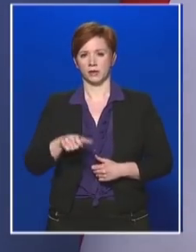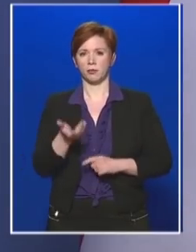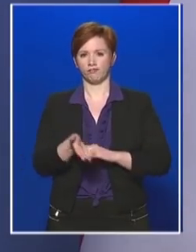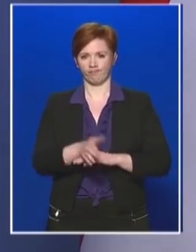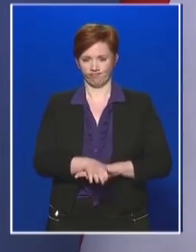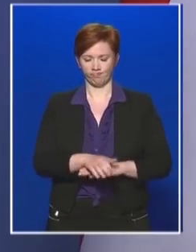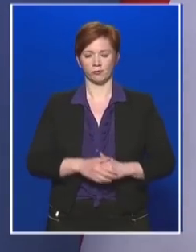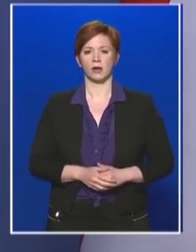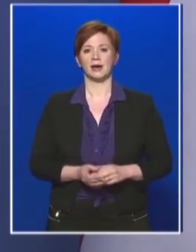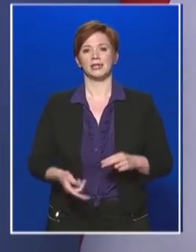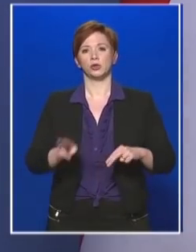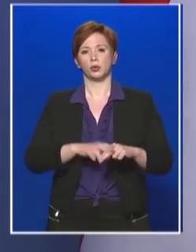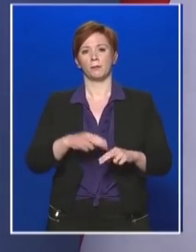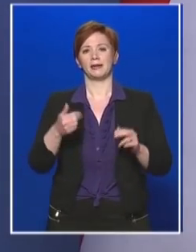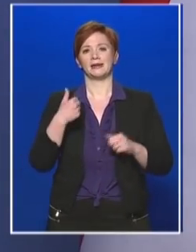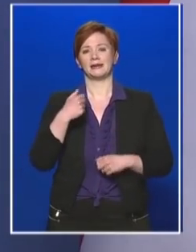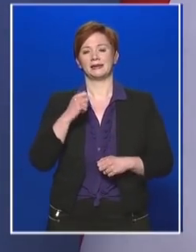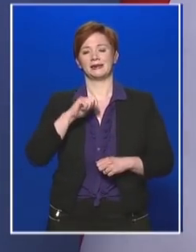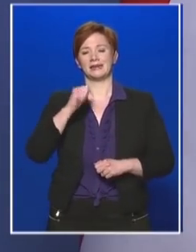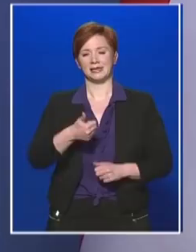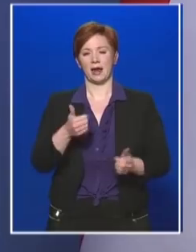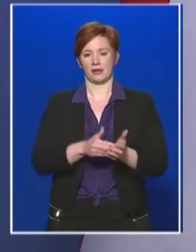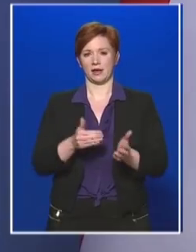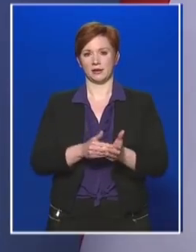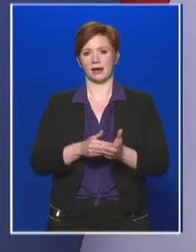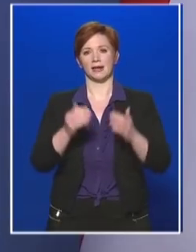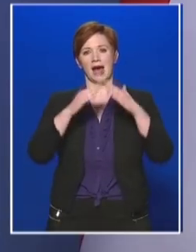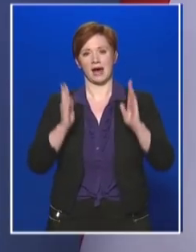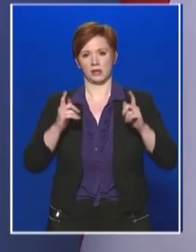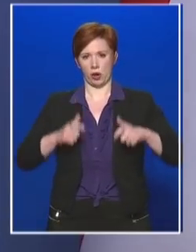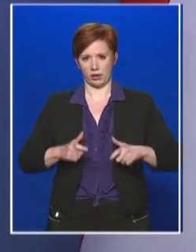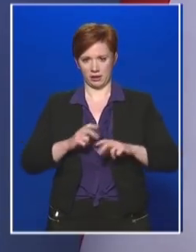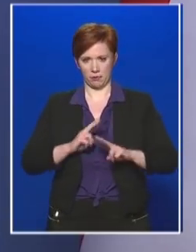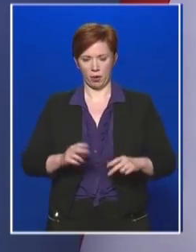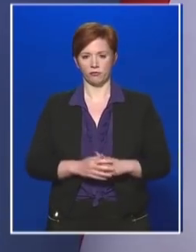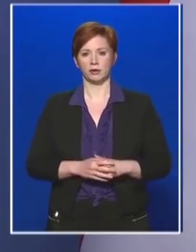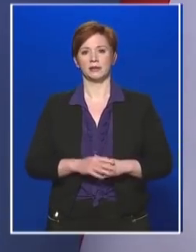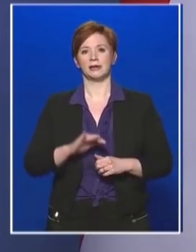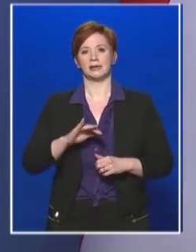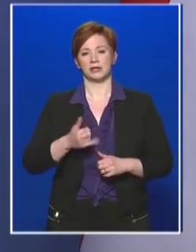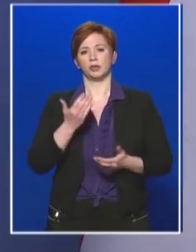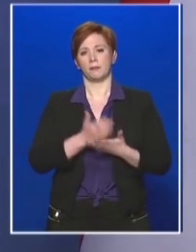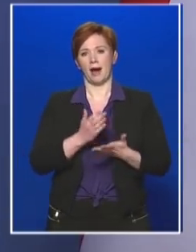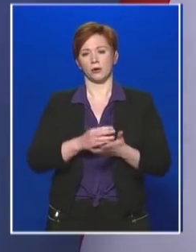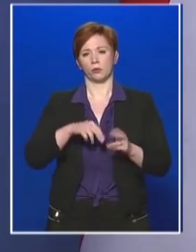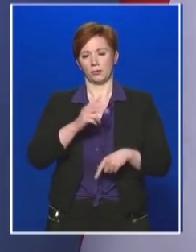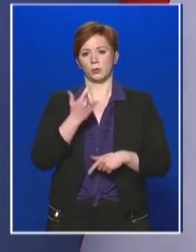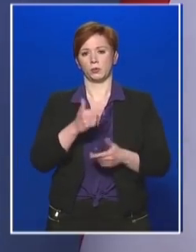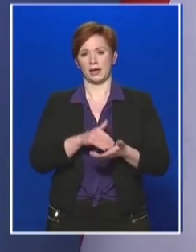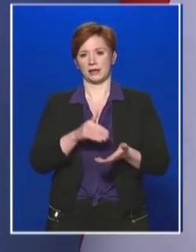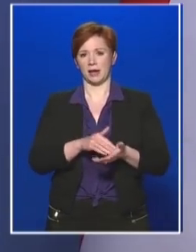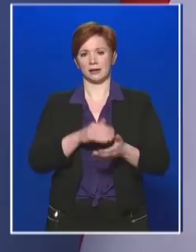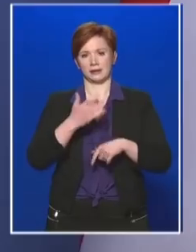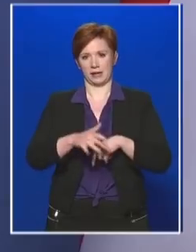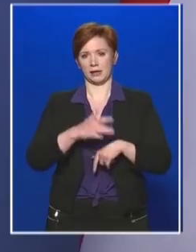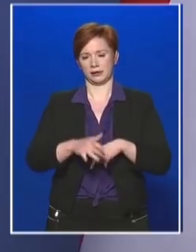több mint 11 ezeren vannak házi karanténban, és mintegy 20 ezer tesztet végeztek el eddig a